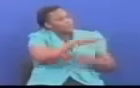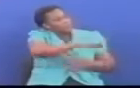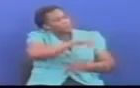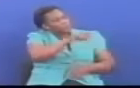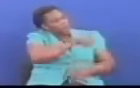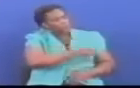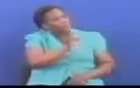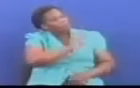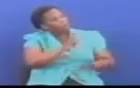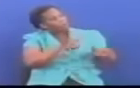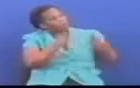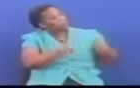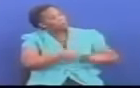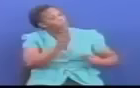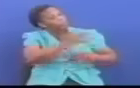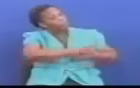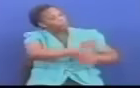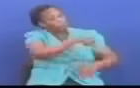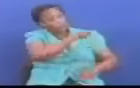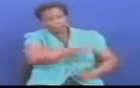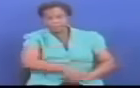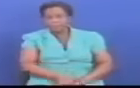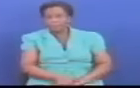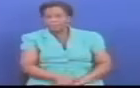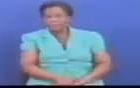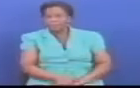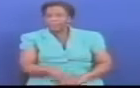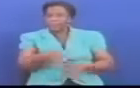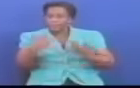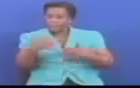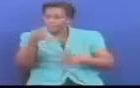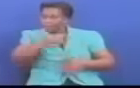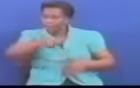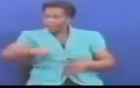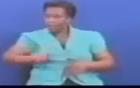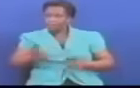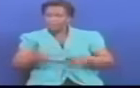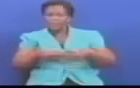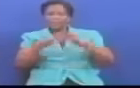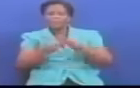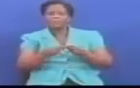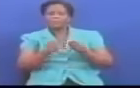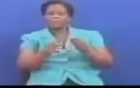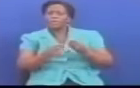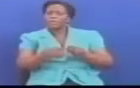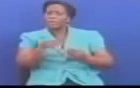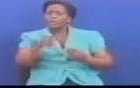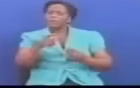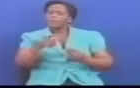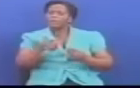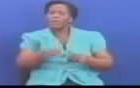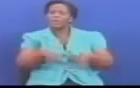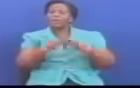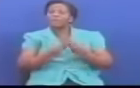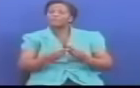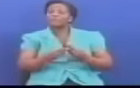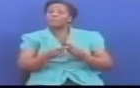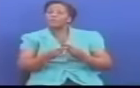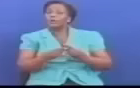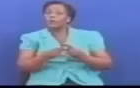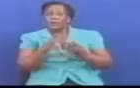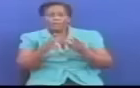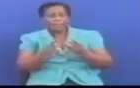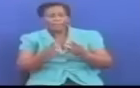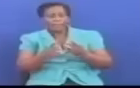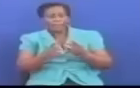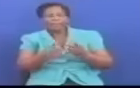Anakua anatolea utatuzi changamoto za wanainchi Na hicho ndicho kilicho mfanya achaguliwe na yuko kwa ajili hiyo Na siku wakiwa